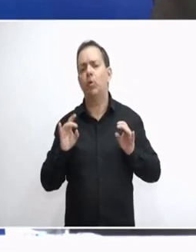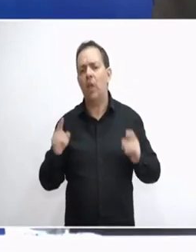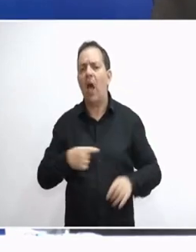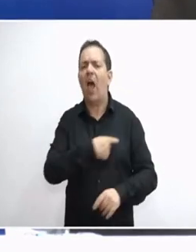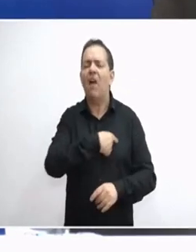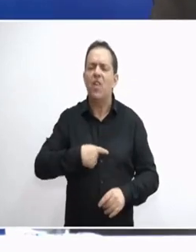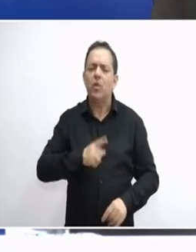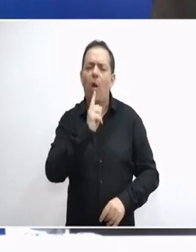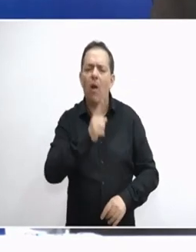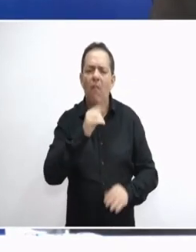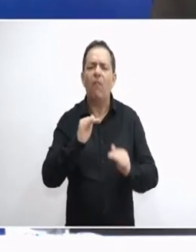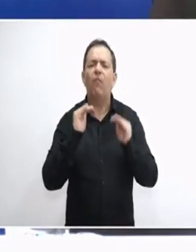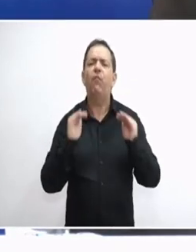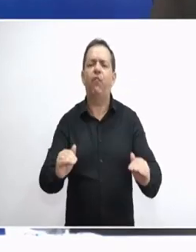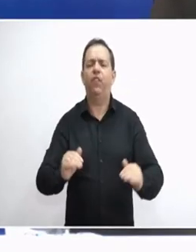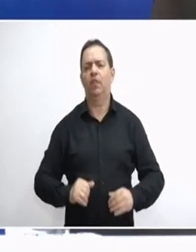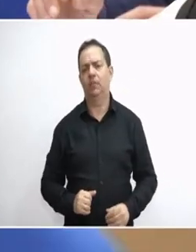αφεντικά του